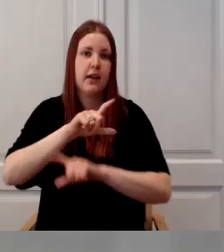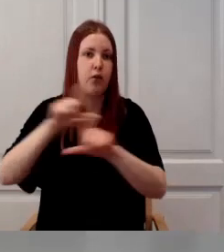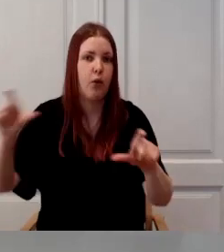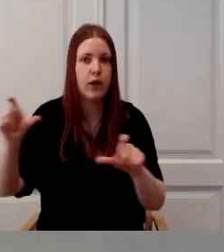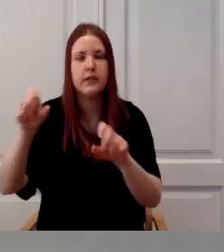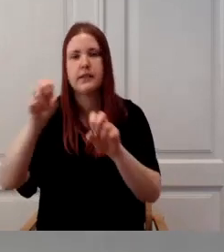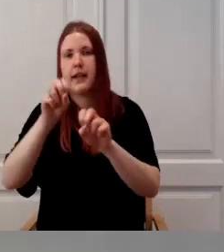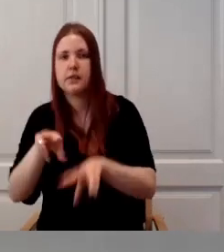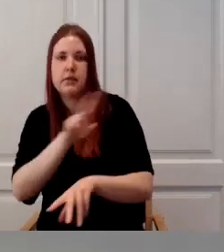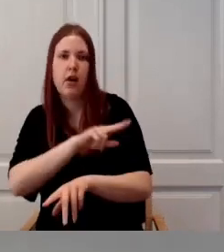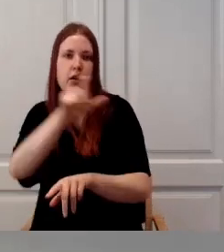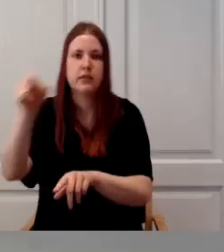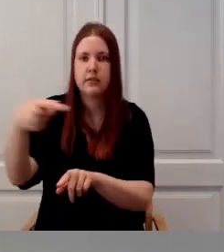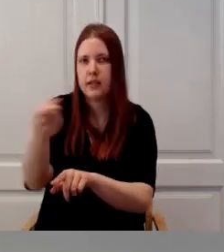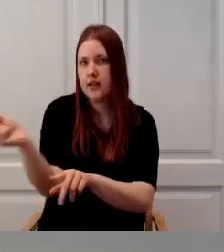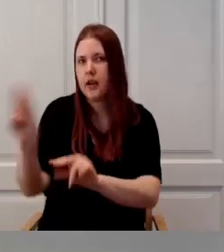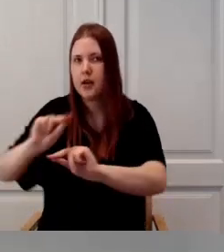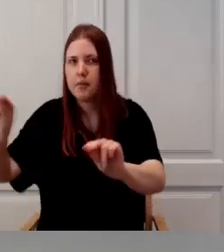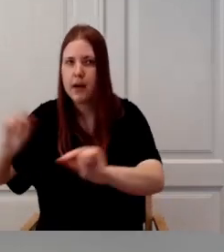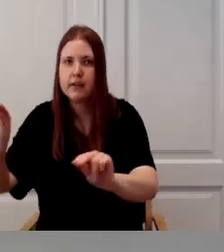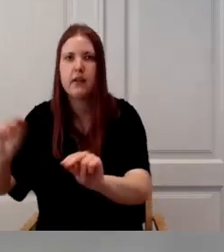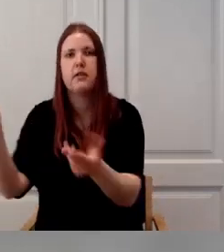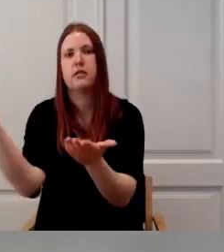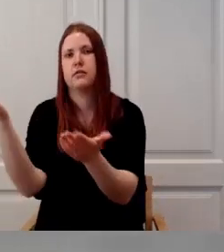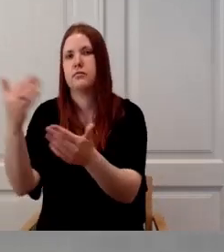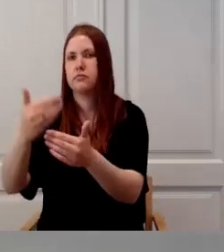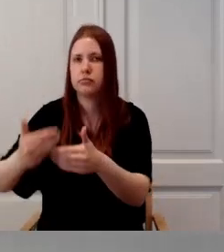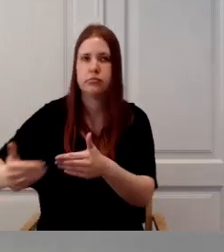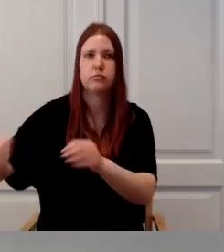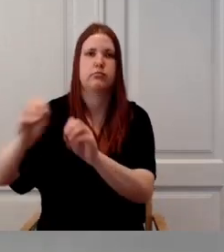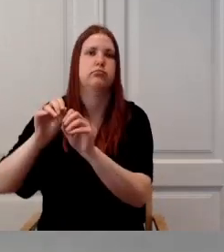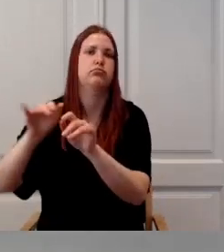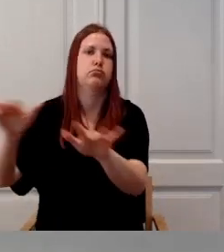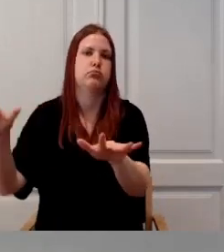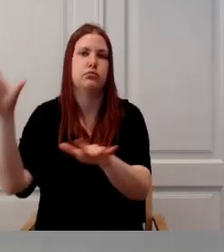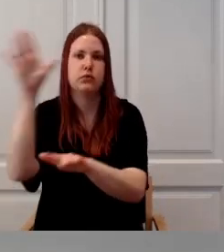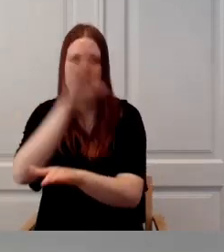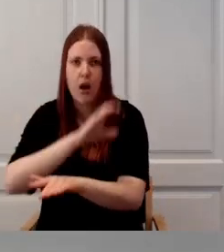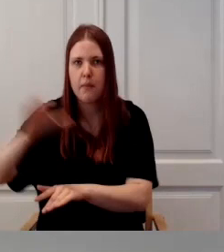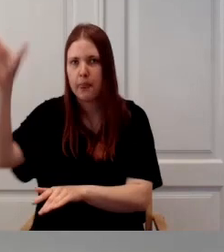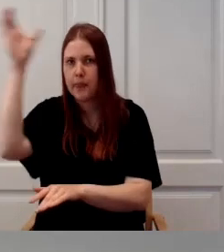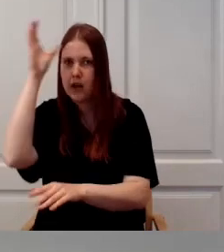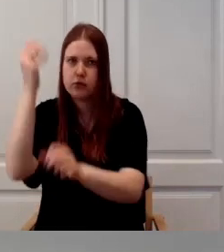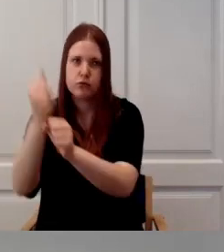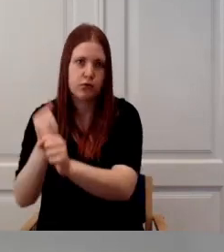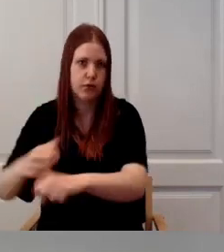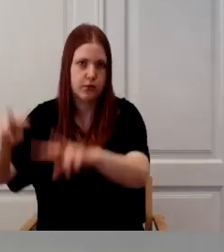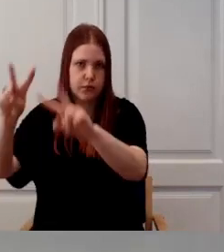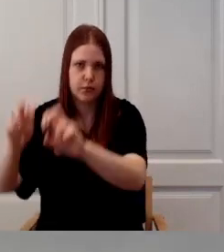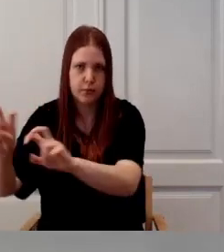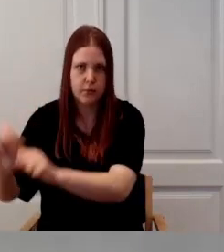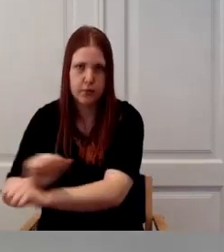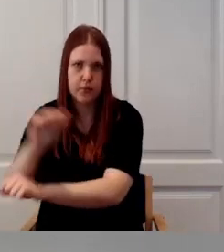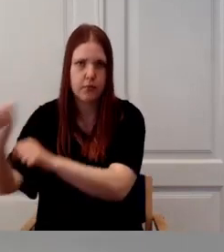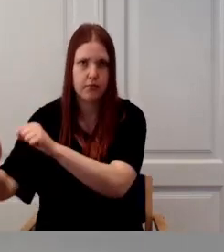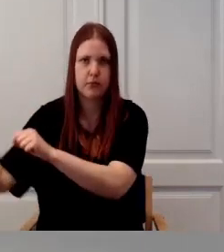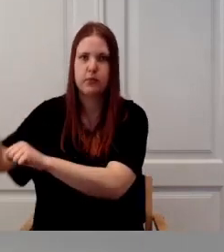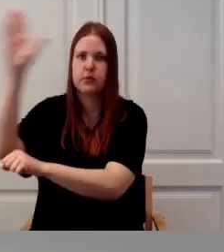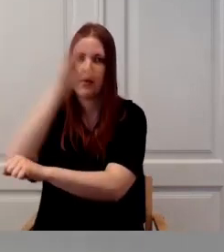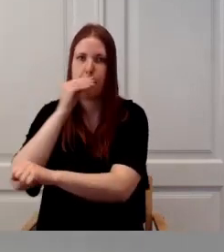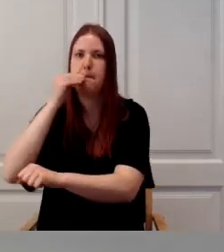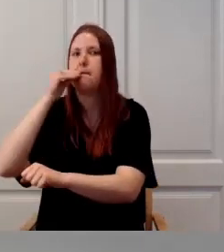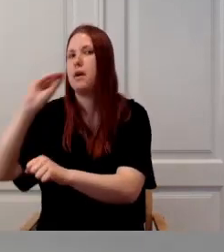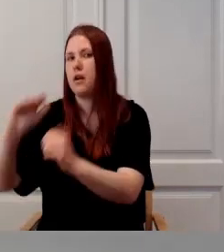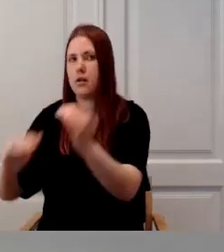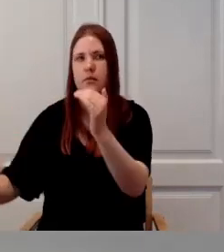ekspertaste või teadustööd selles osas arendavad, oskavad ka selles vandvaltkonnes paremini orienteeruda. See on kindlasti üks